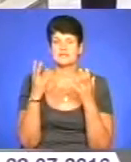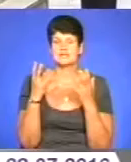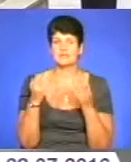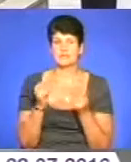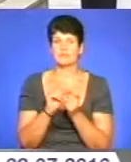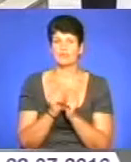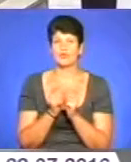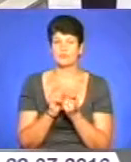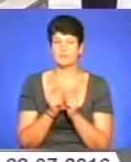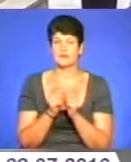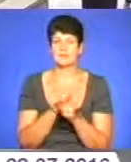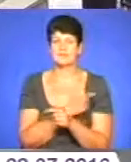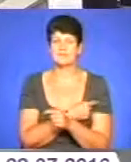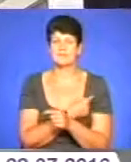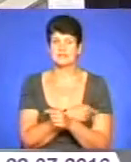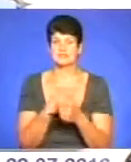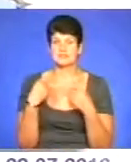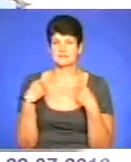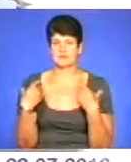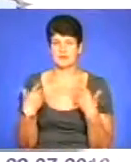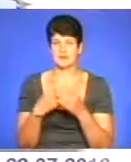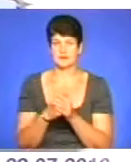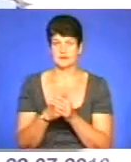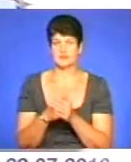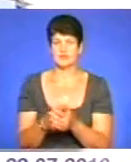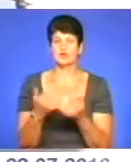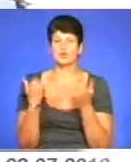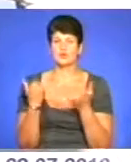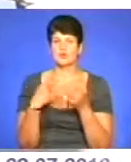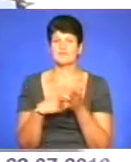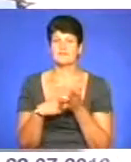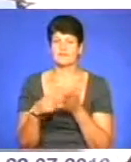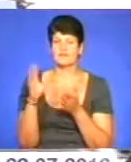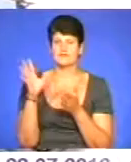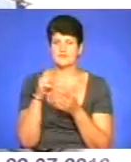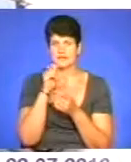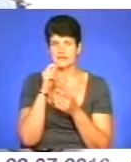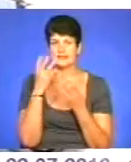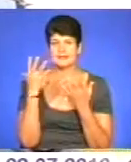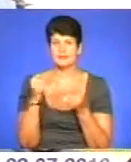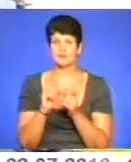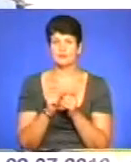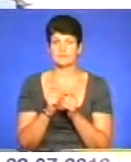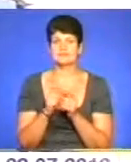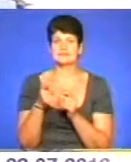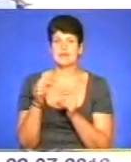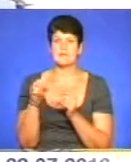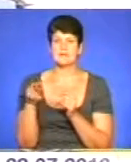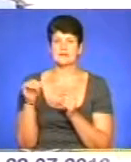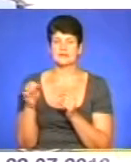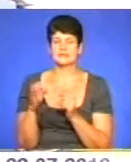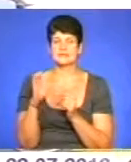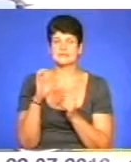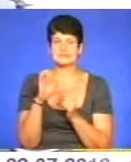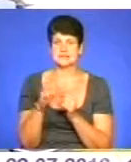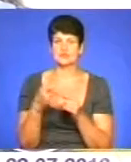боротьби, медичні святкування тощо. Сьогодні відзначається у всій Україні день боротьби з гепатитом С. І відповідно цьому дню